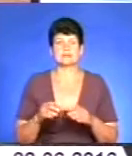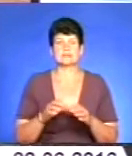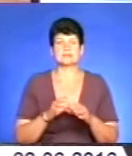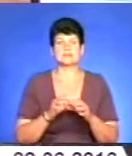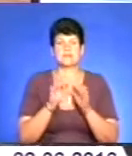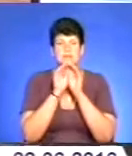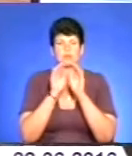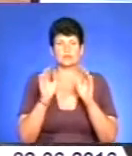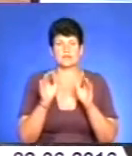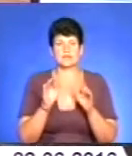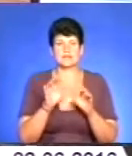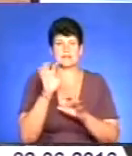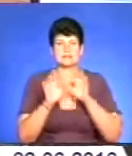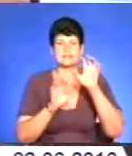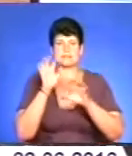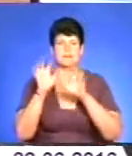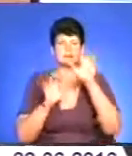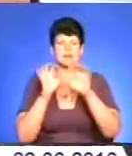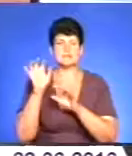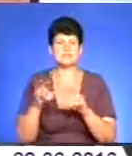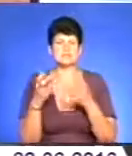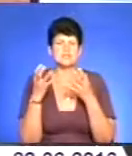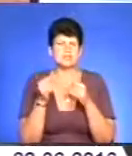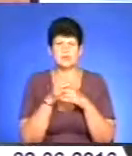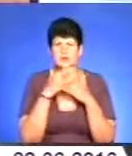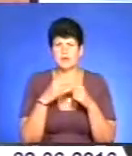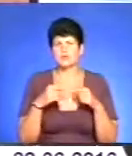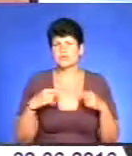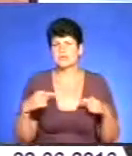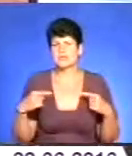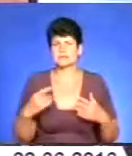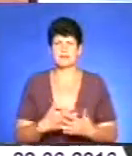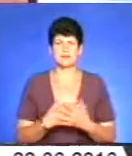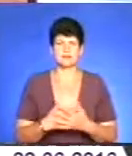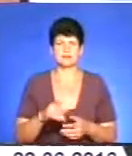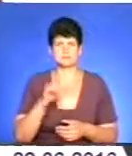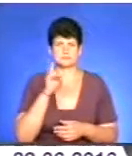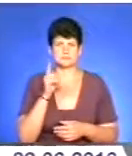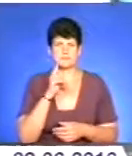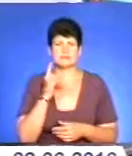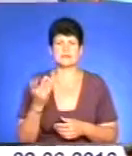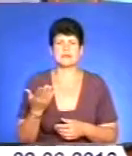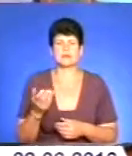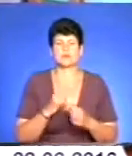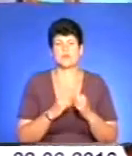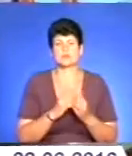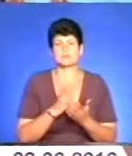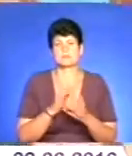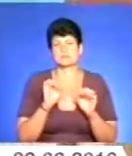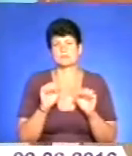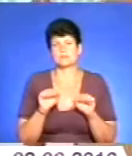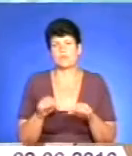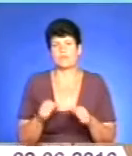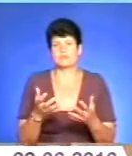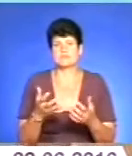стенд скелолазний, і ще багато інших активностей молодіжних, які кожен матиме змогу